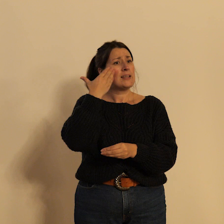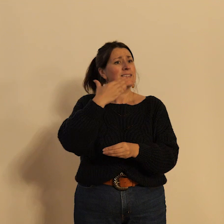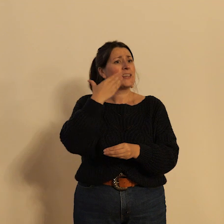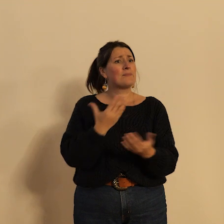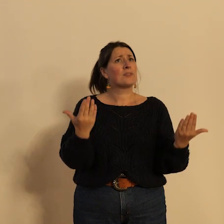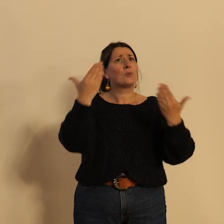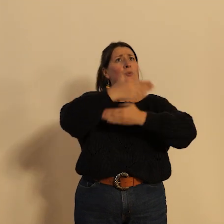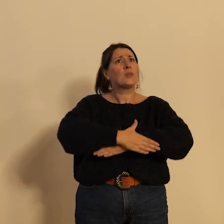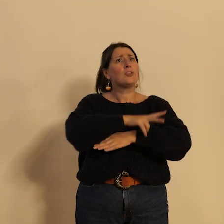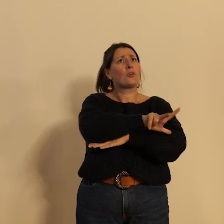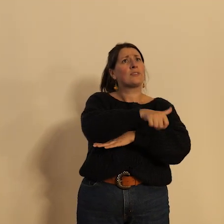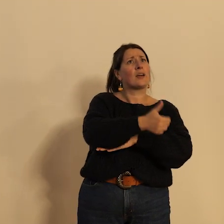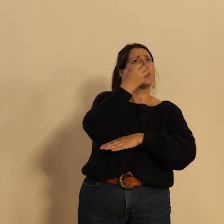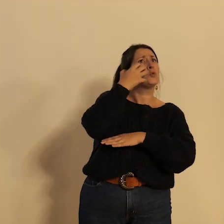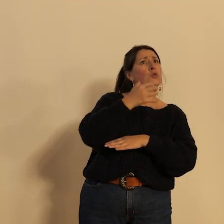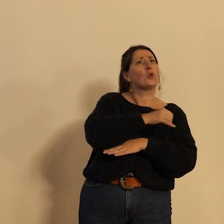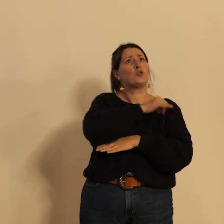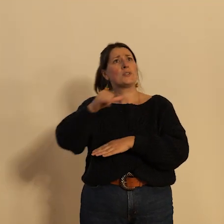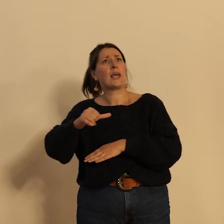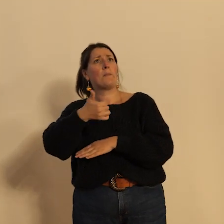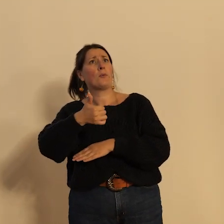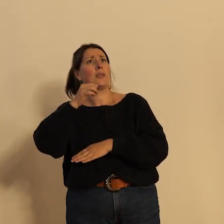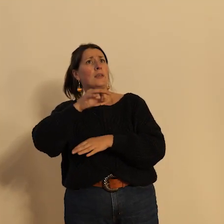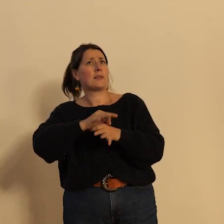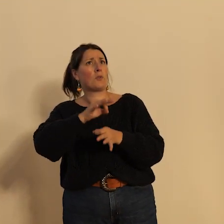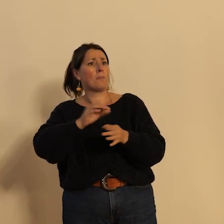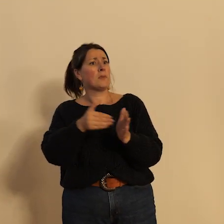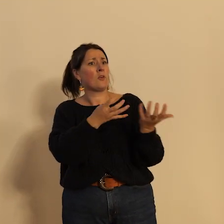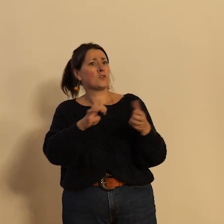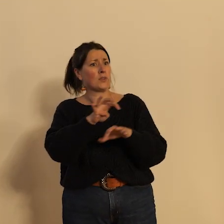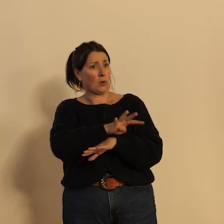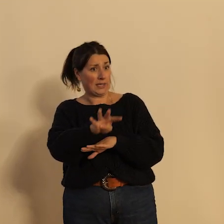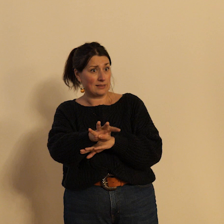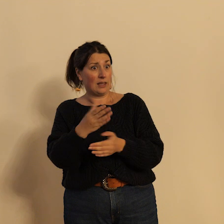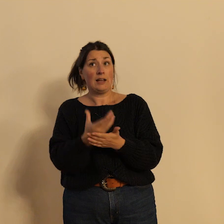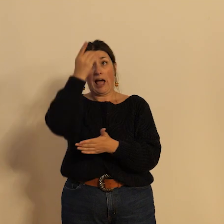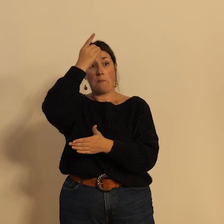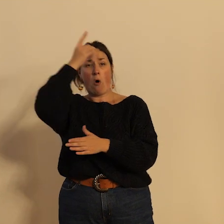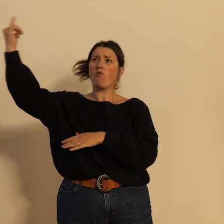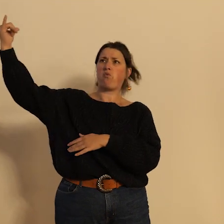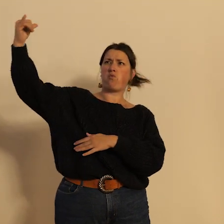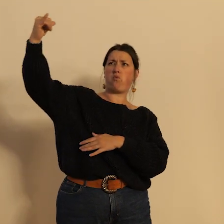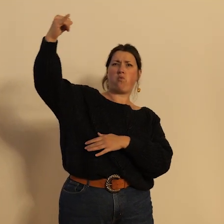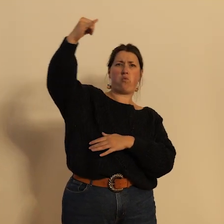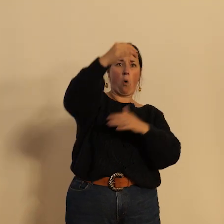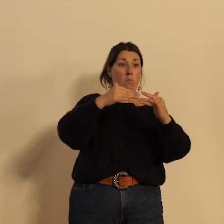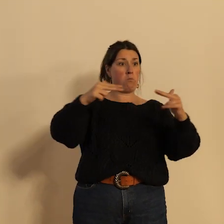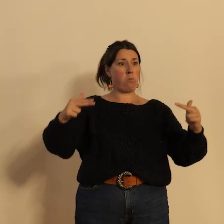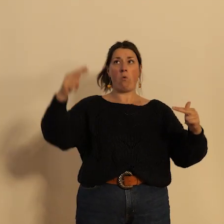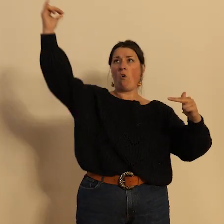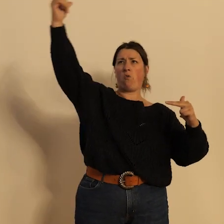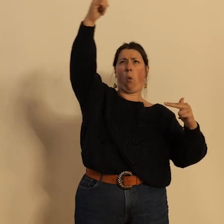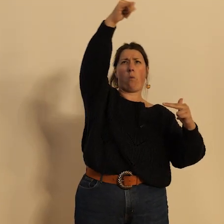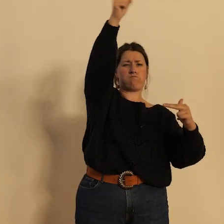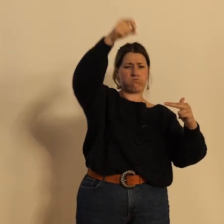la nuit du 31 août au 1er septembre au moment où ils quittent la ville de Tours ils dynamitent tous les ponts pour couper